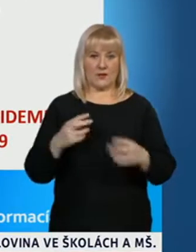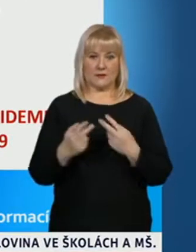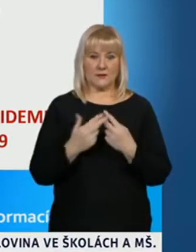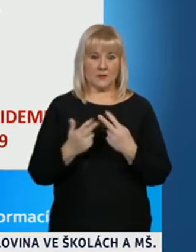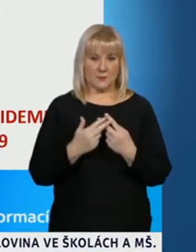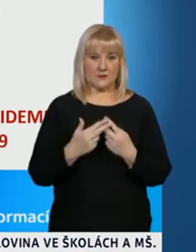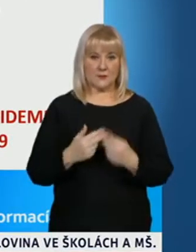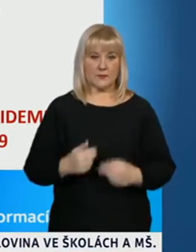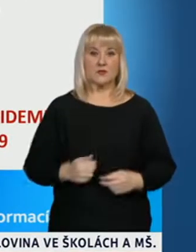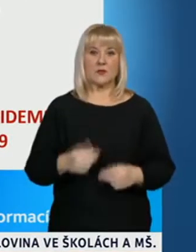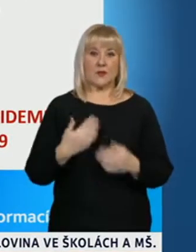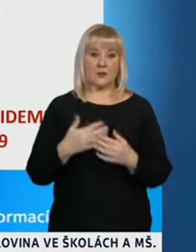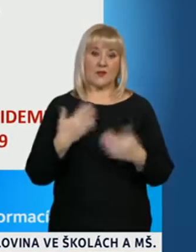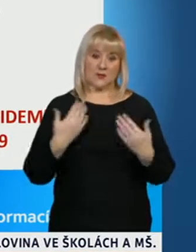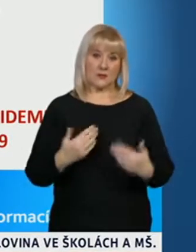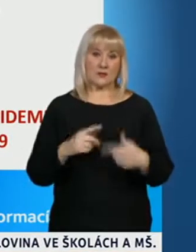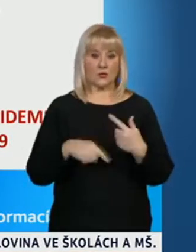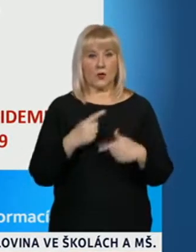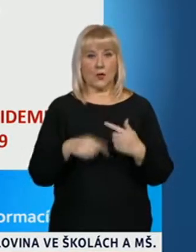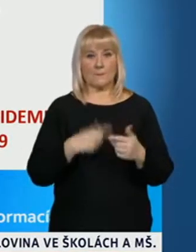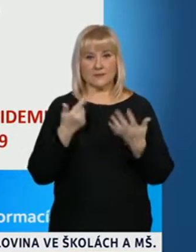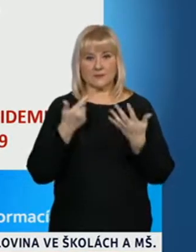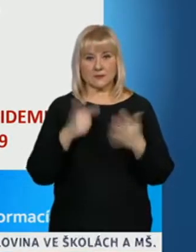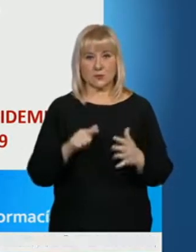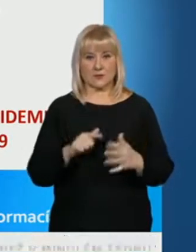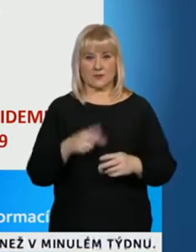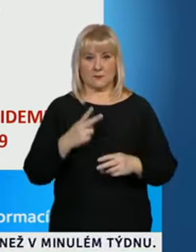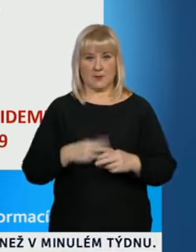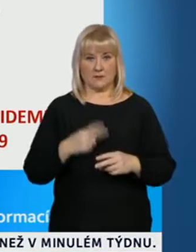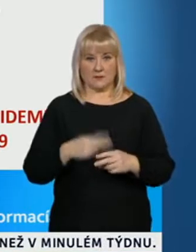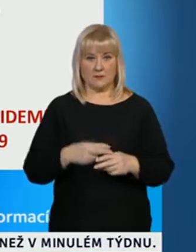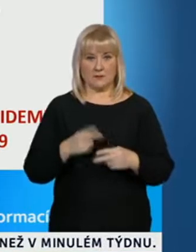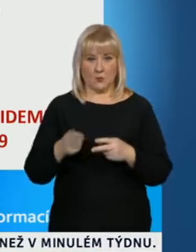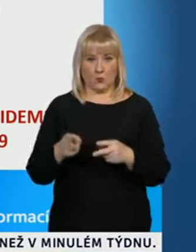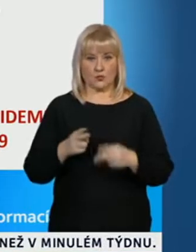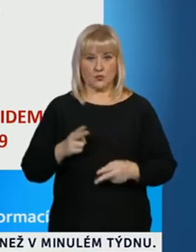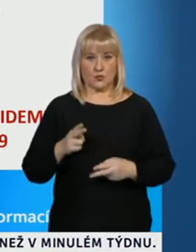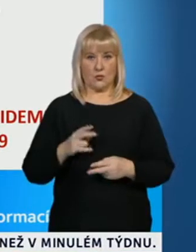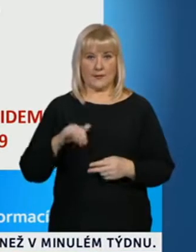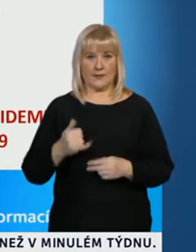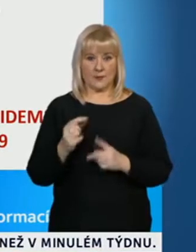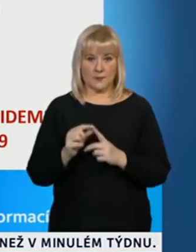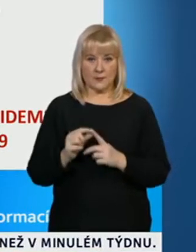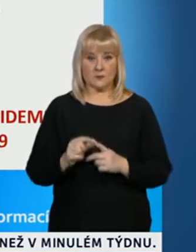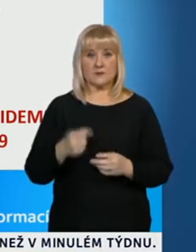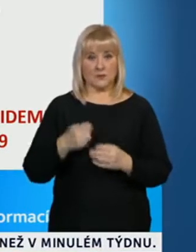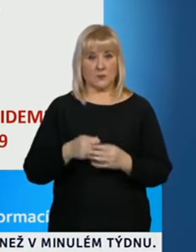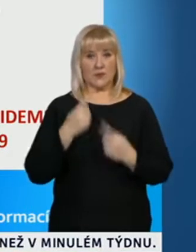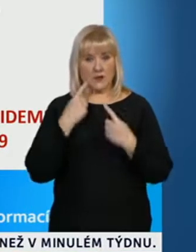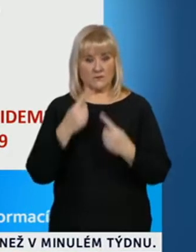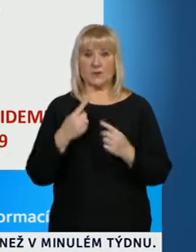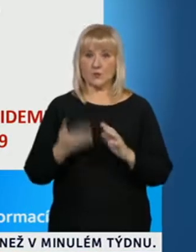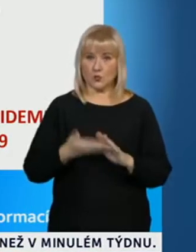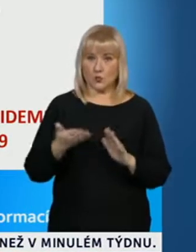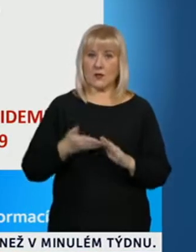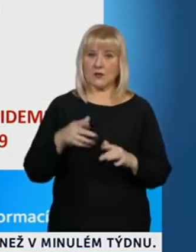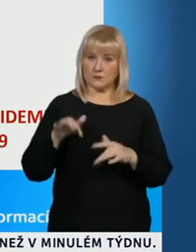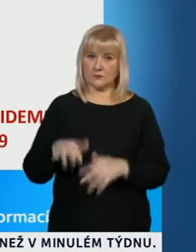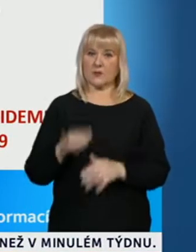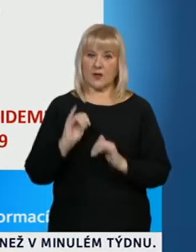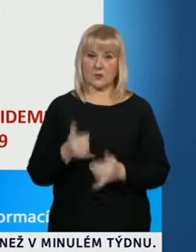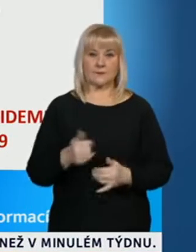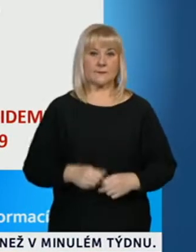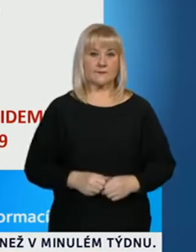dopadu. A zde jsme zhruba na 700 pacientech na úžku. Takže ty poklesy skutečně existují. Tady jsou opět